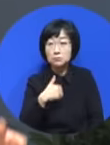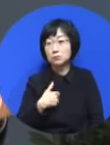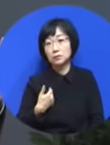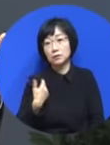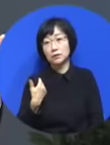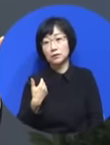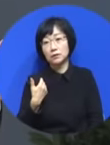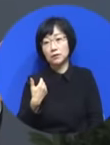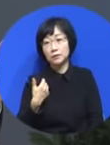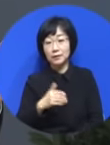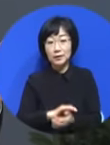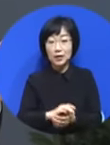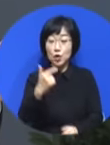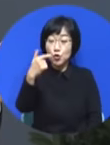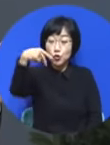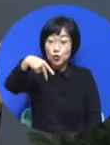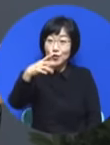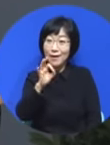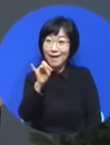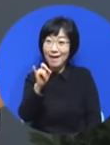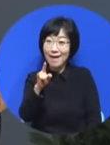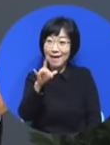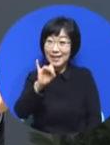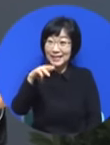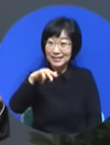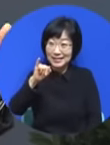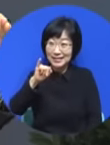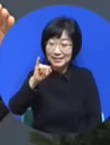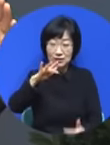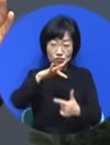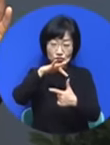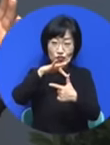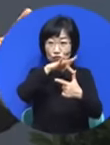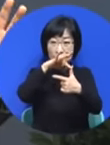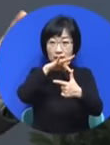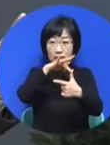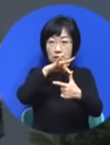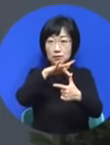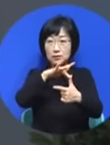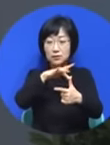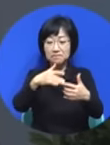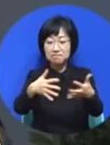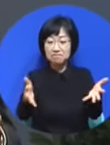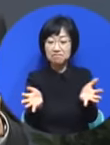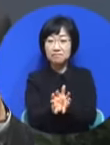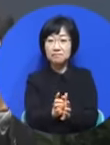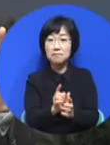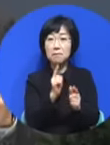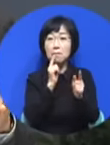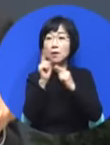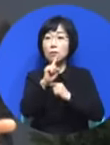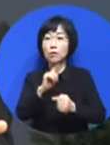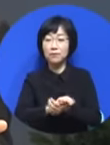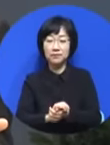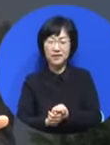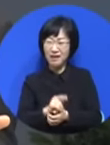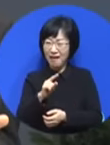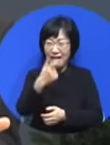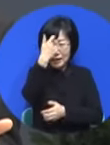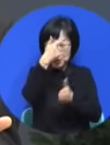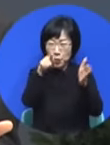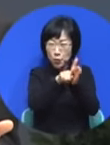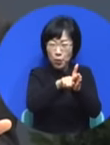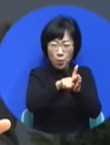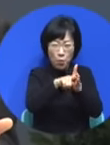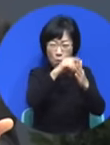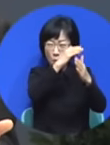아니 지금 뉴 에이지 팀들이 뭐라고 나오는 거니깐요. 우리는 기독교를 없애고 사단 교회를 짓자 이라잖아요. 지금 말 그대로 하고